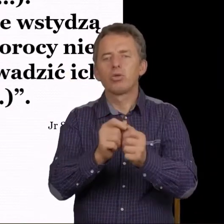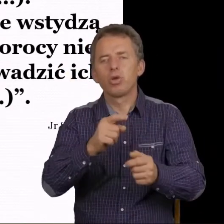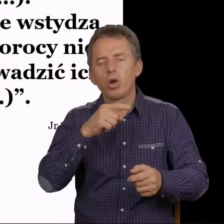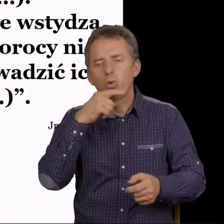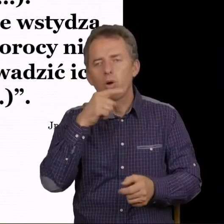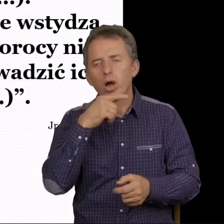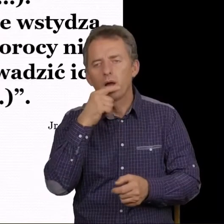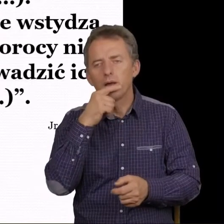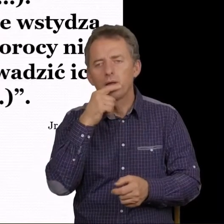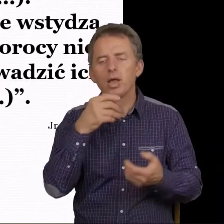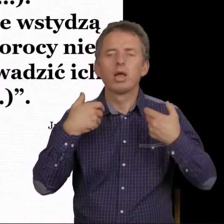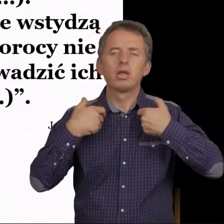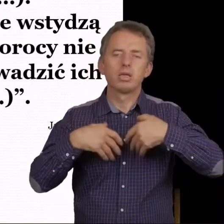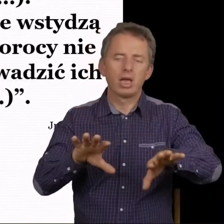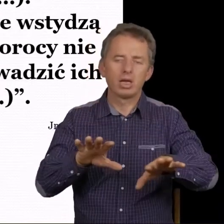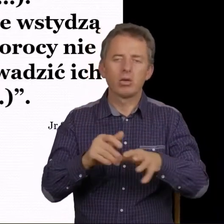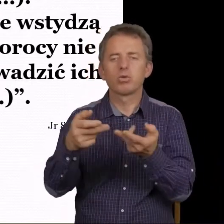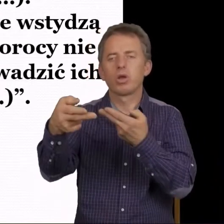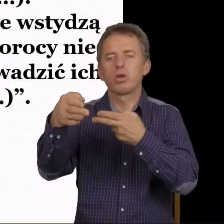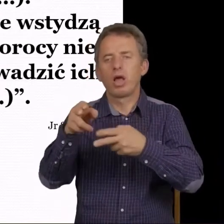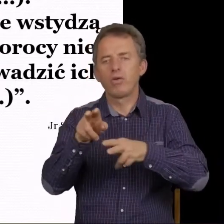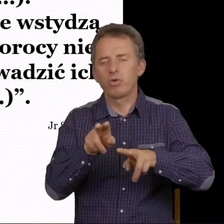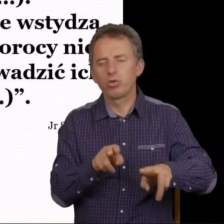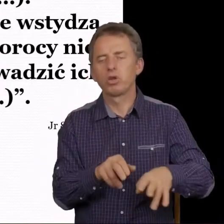i nie chcą się nawrócić.